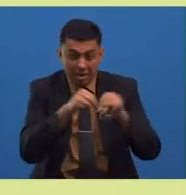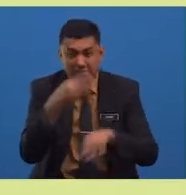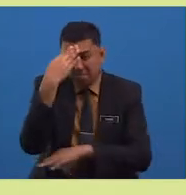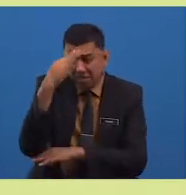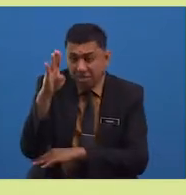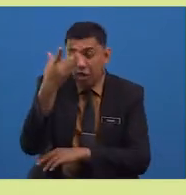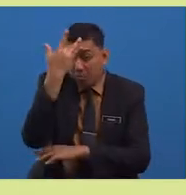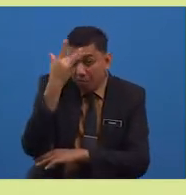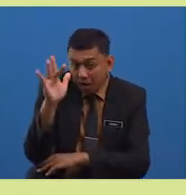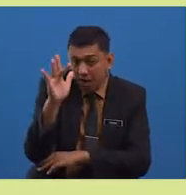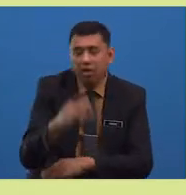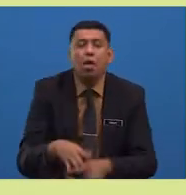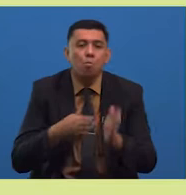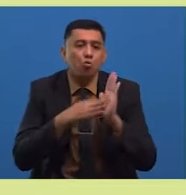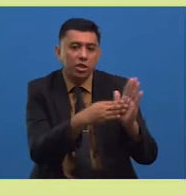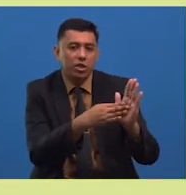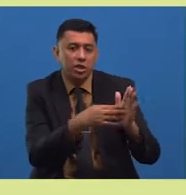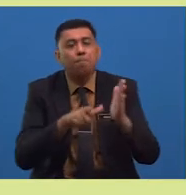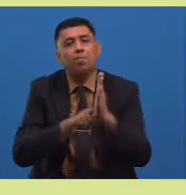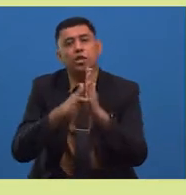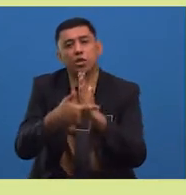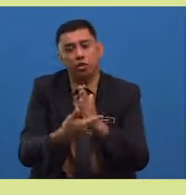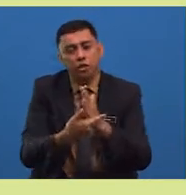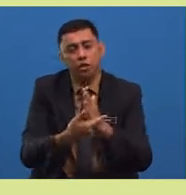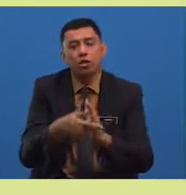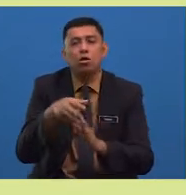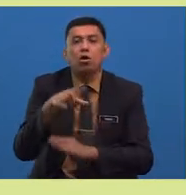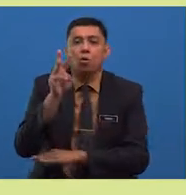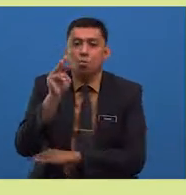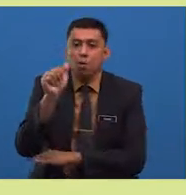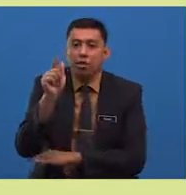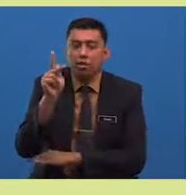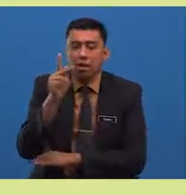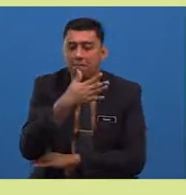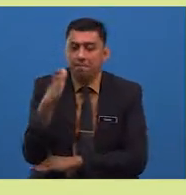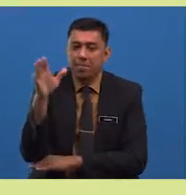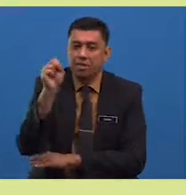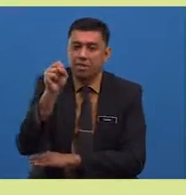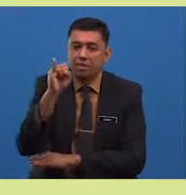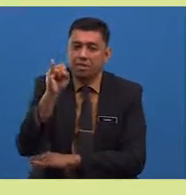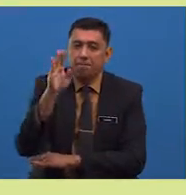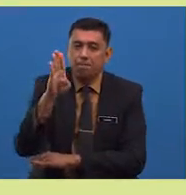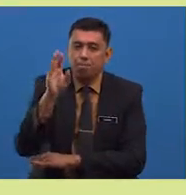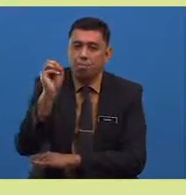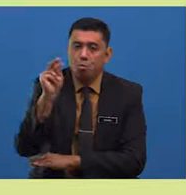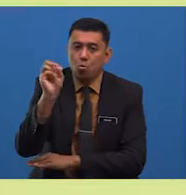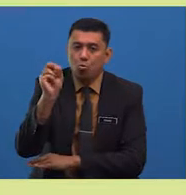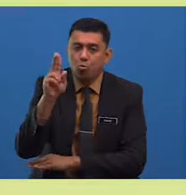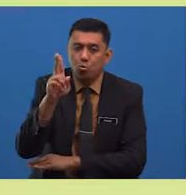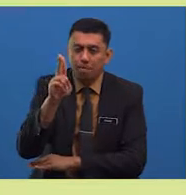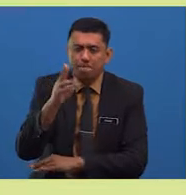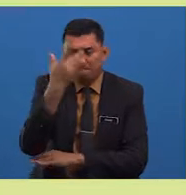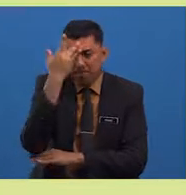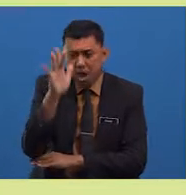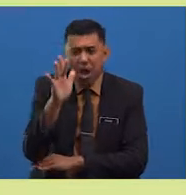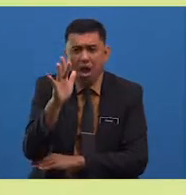kebijaksanaan ini dibuktikan melalui watak si bongsu. bijak mencari jalan